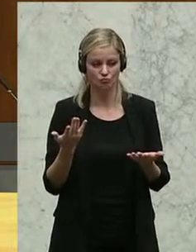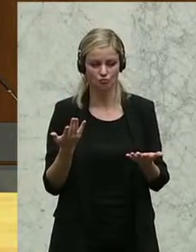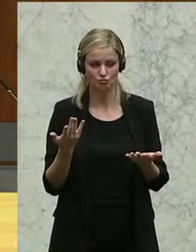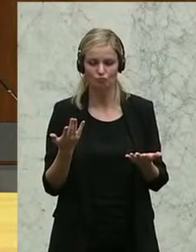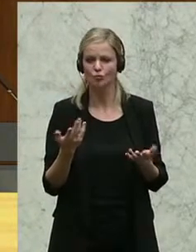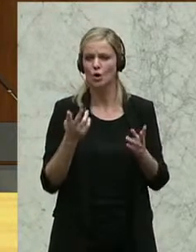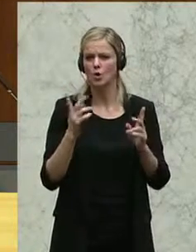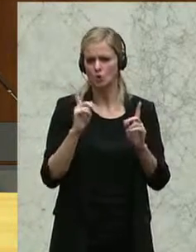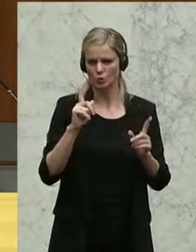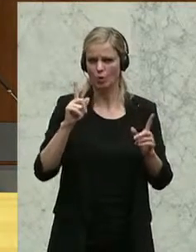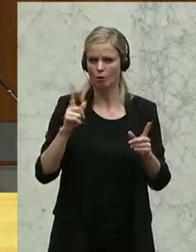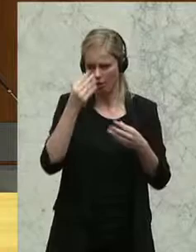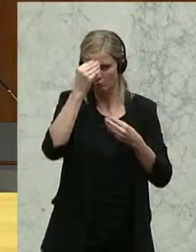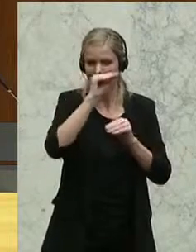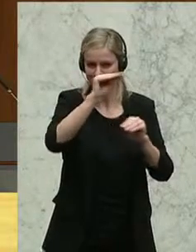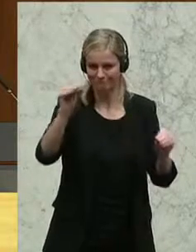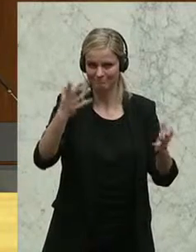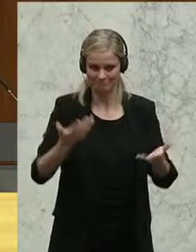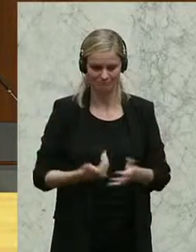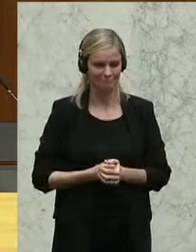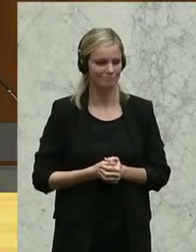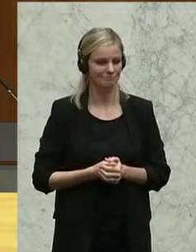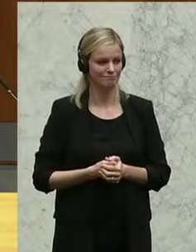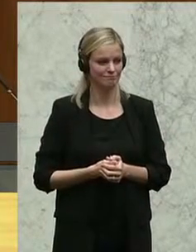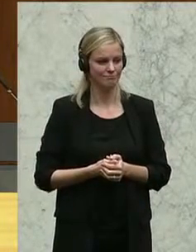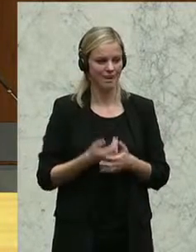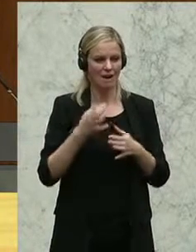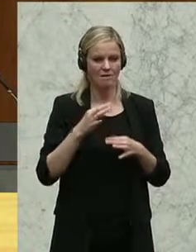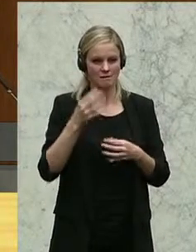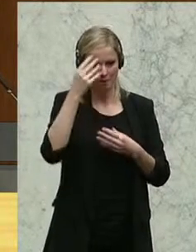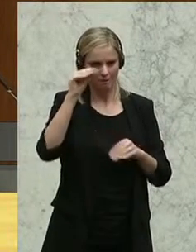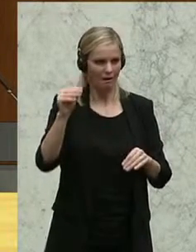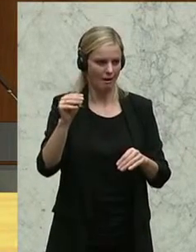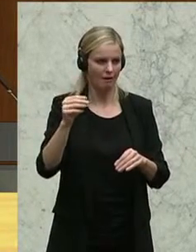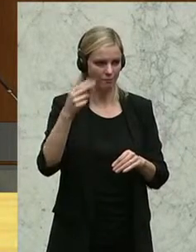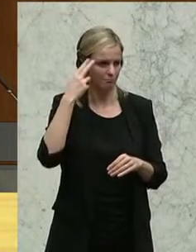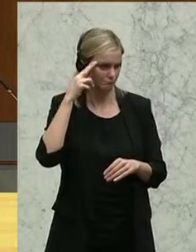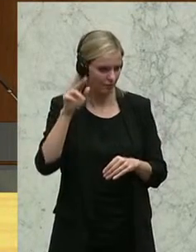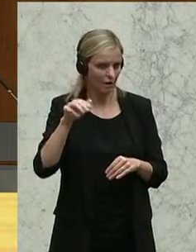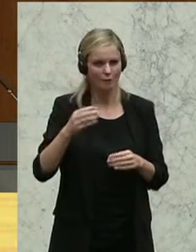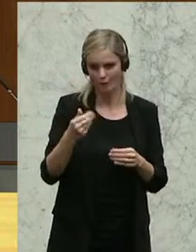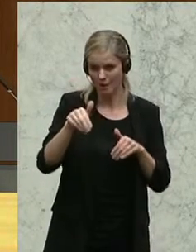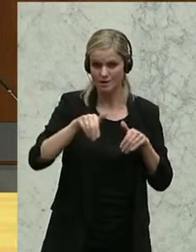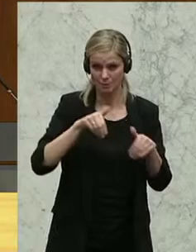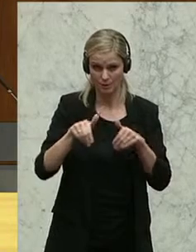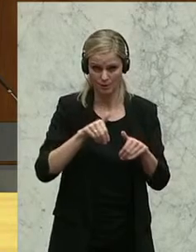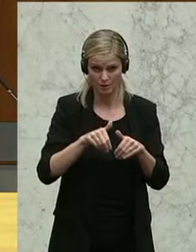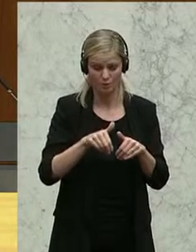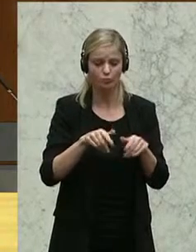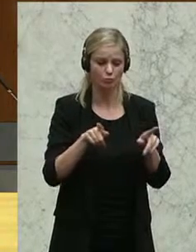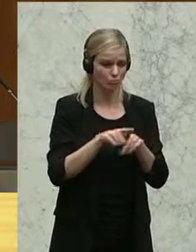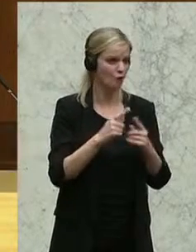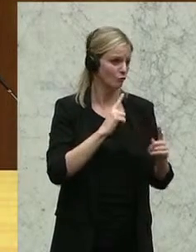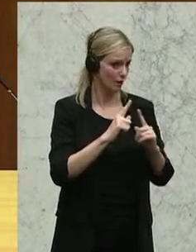das ist erwähnenswert. Sehr geehrter Herr Finanzminister bzw. Herr Verkehrsminister,